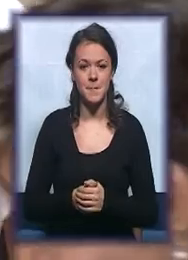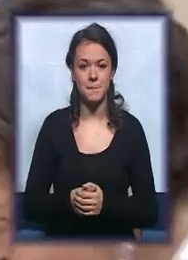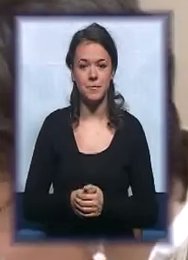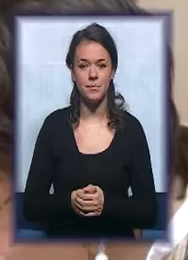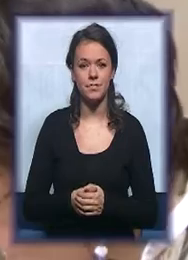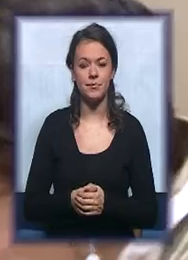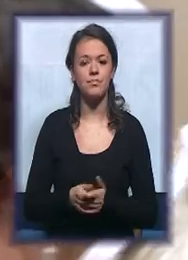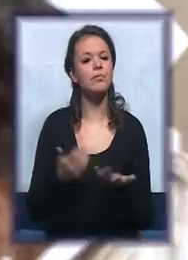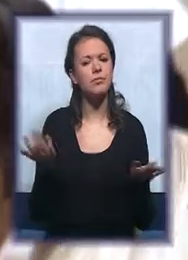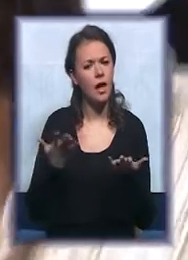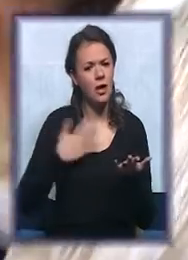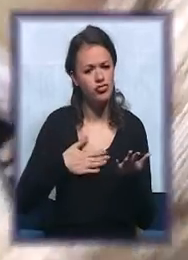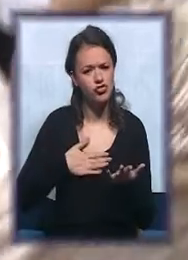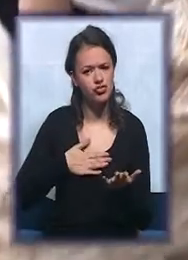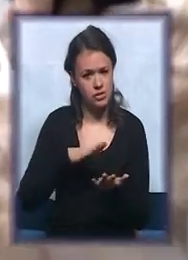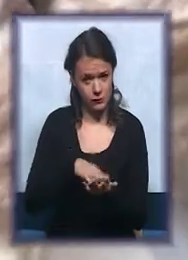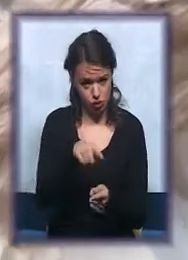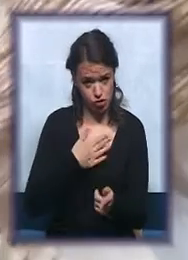Te hoćeš da staviš, ućeš tu.